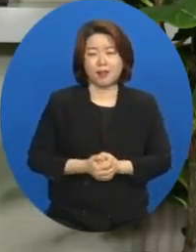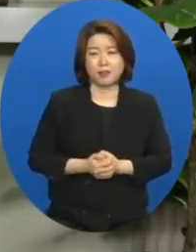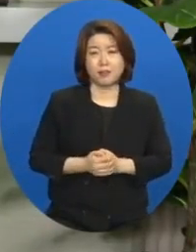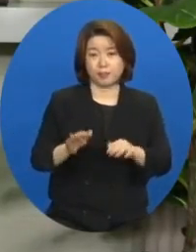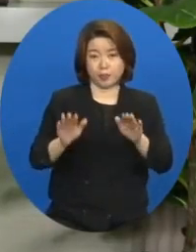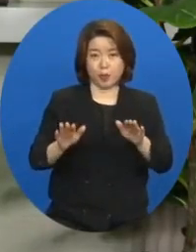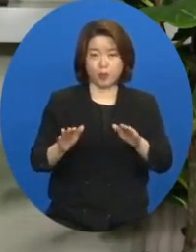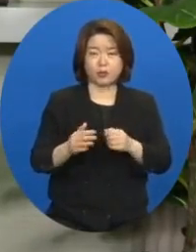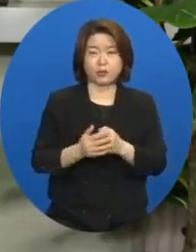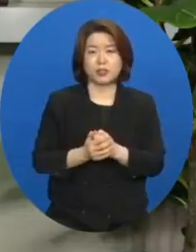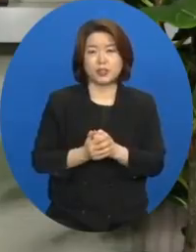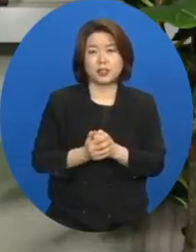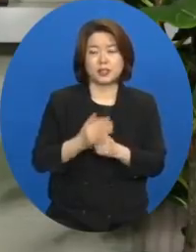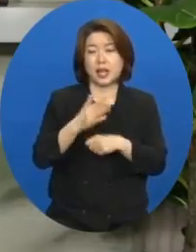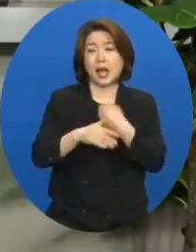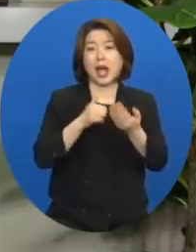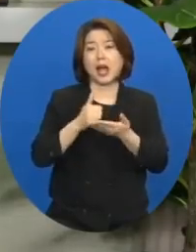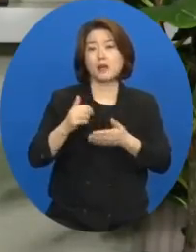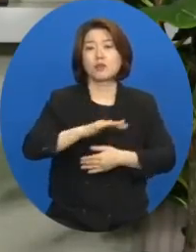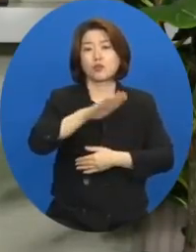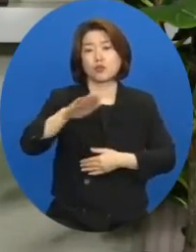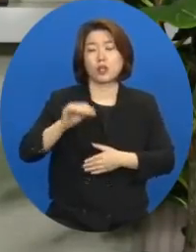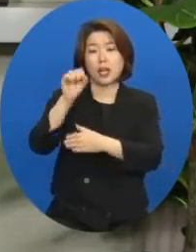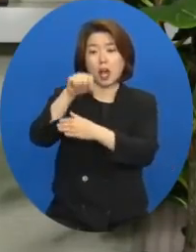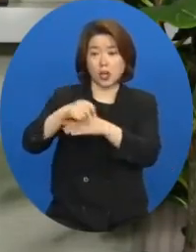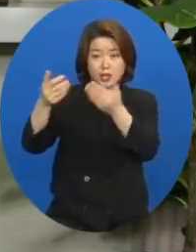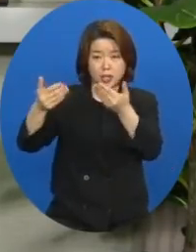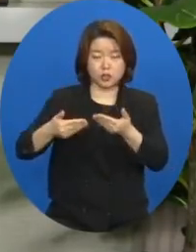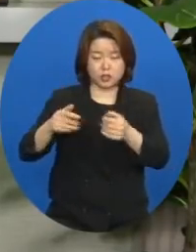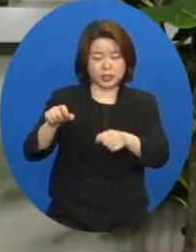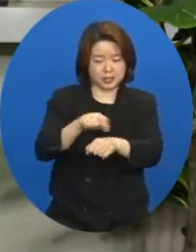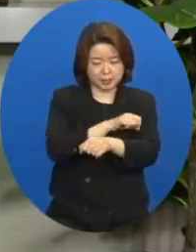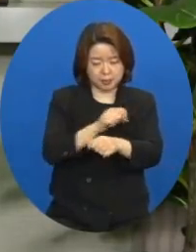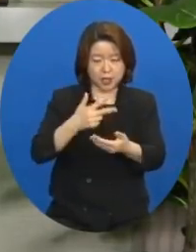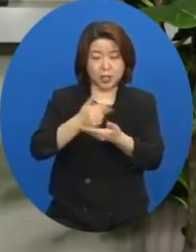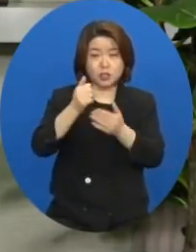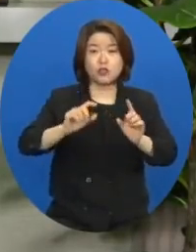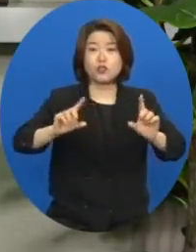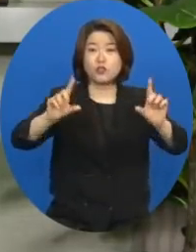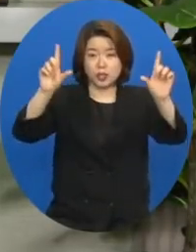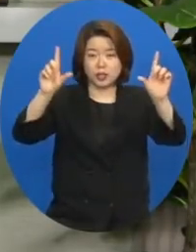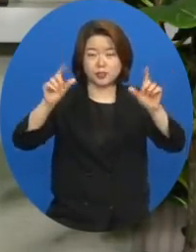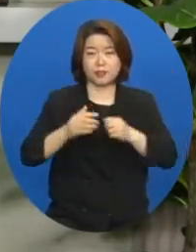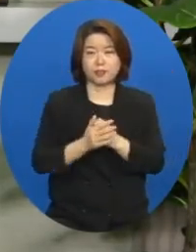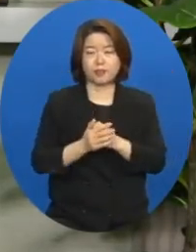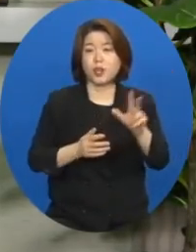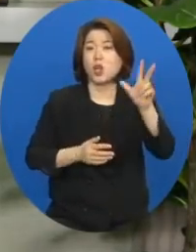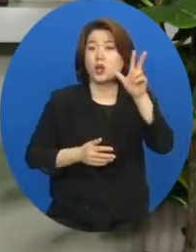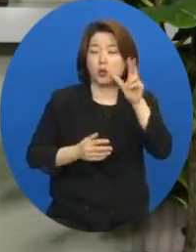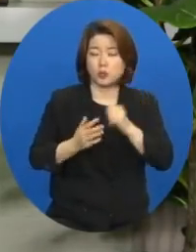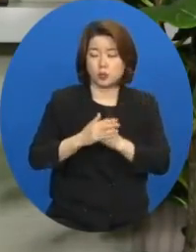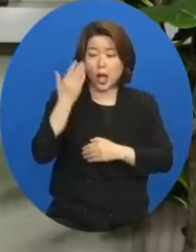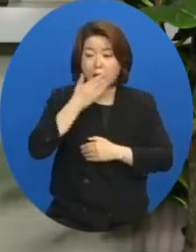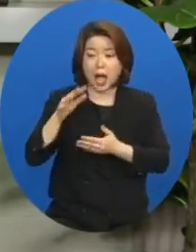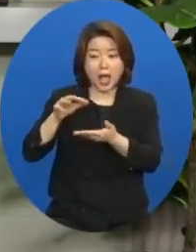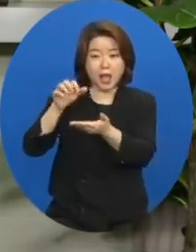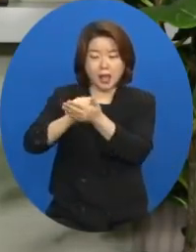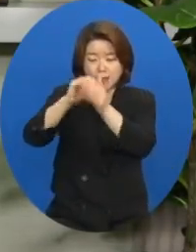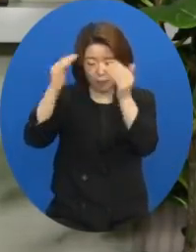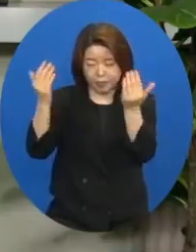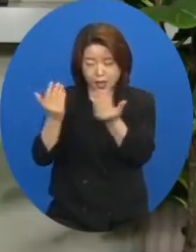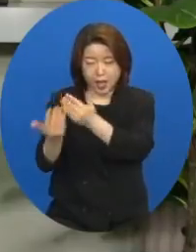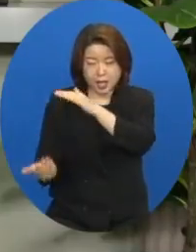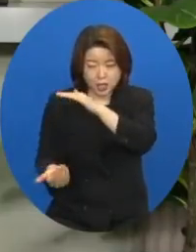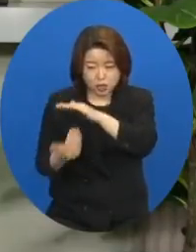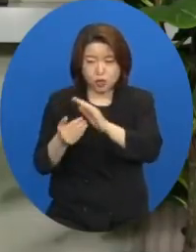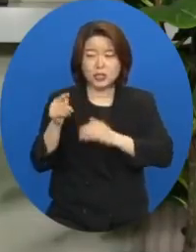오늘 하나님께서 우리에게 허락하신 이 특별한 주일에 여우수와가 가난한 정복을 다 이루었다고